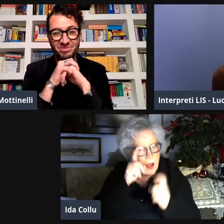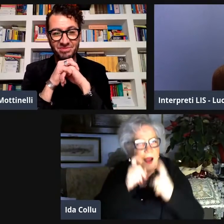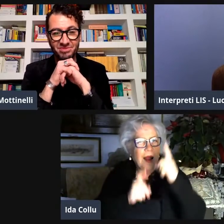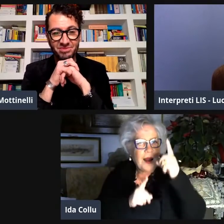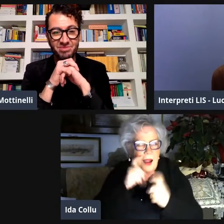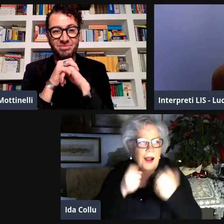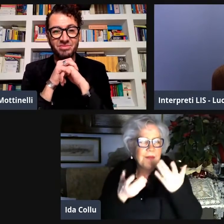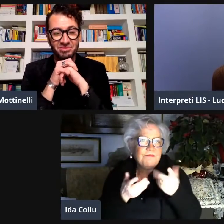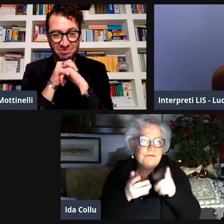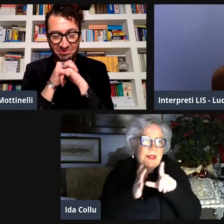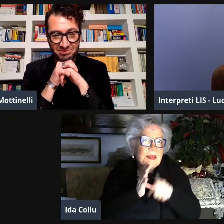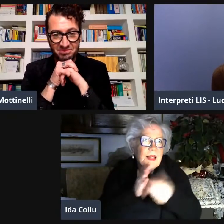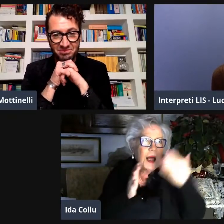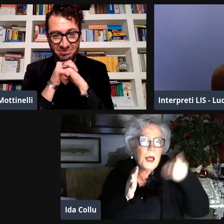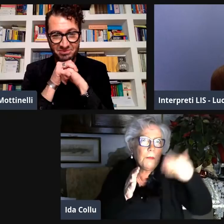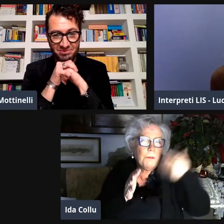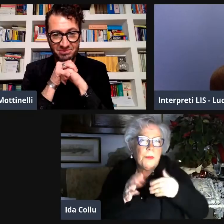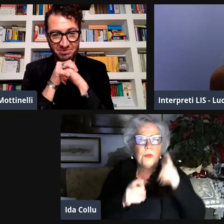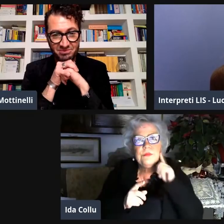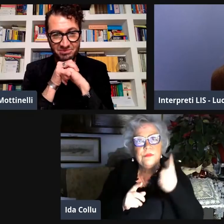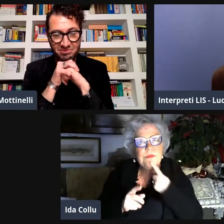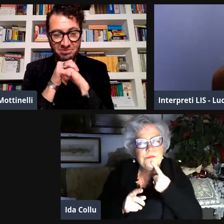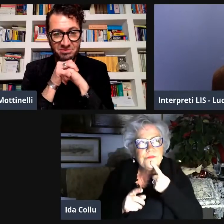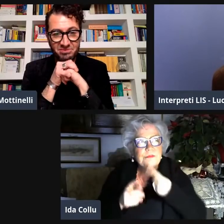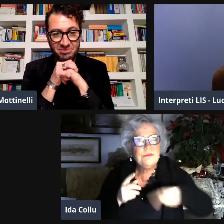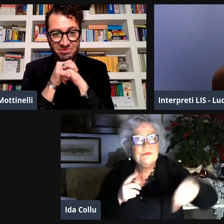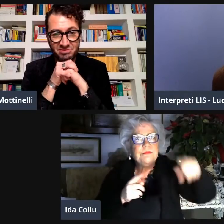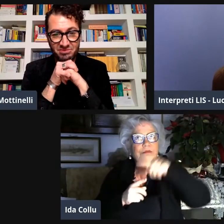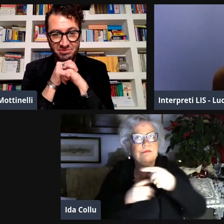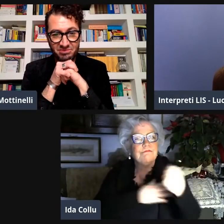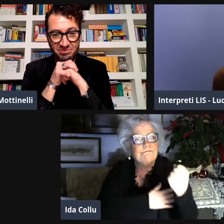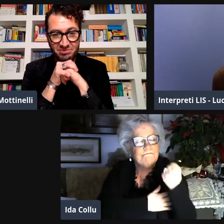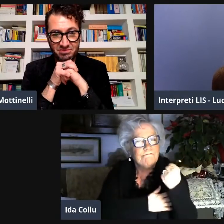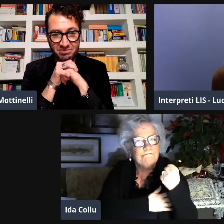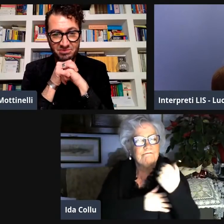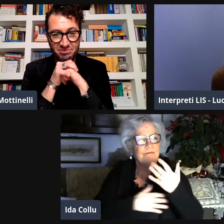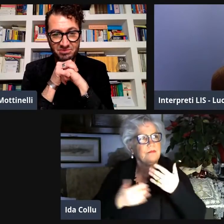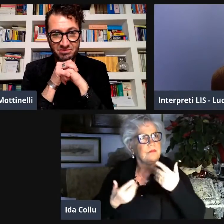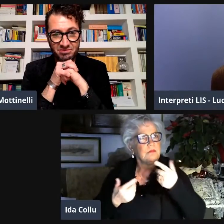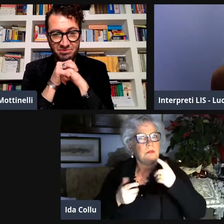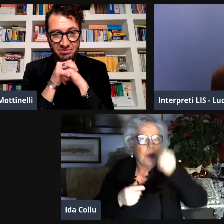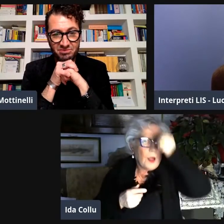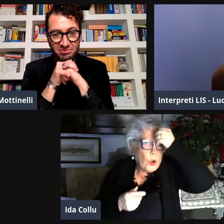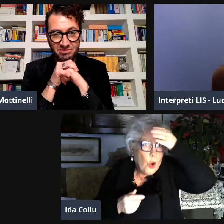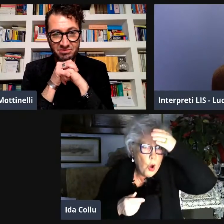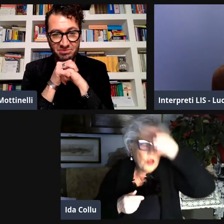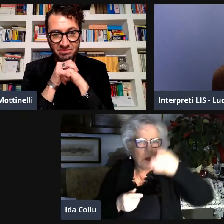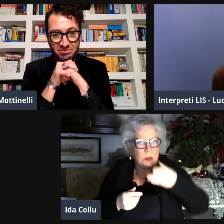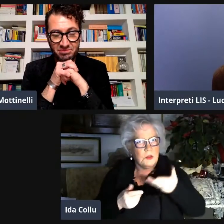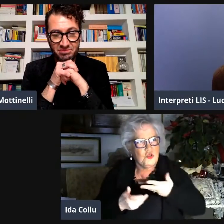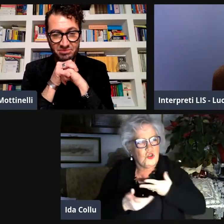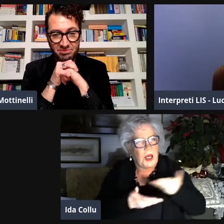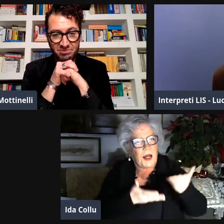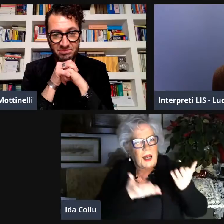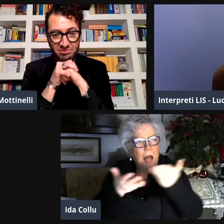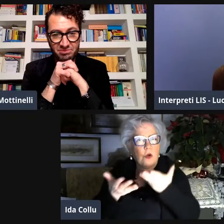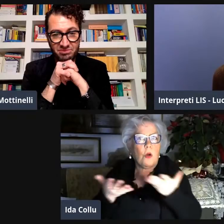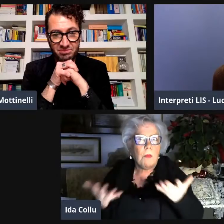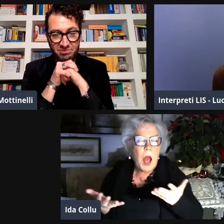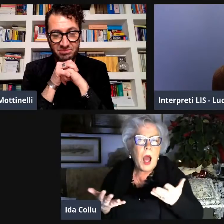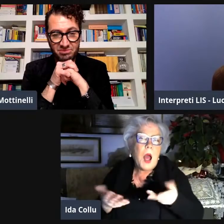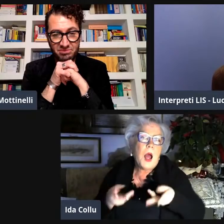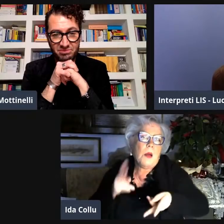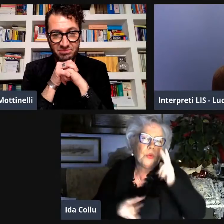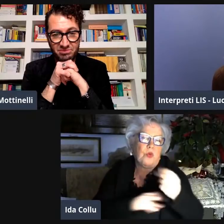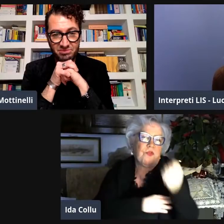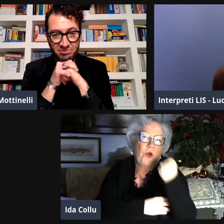udenti fossero a capo. E quindi c'erano state diverse discussioni ai tempi. Perché i sordi, forti,